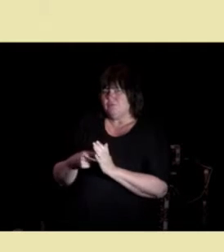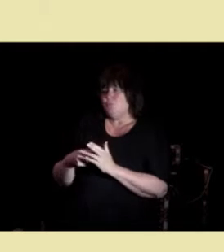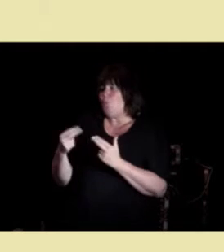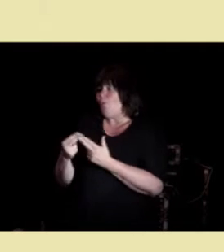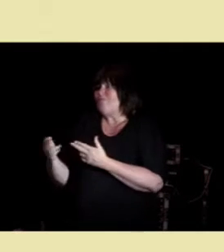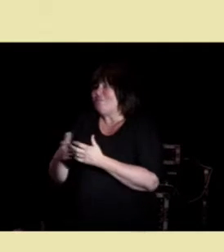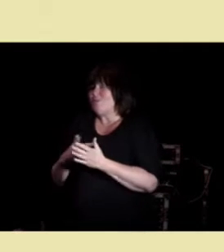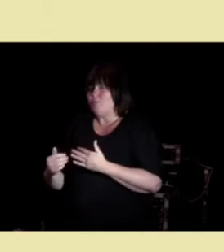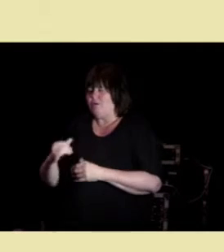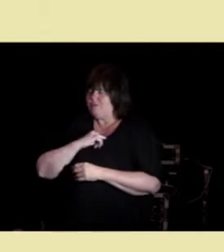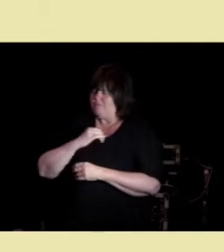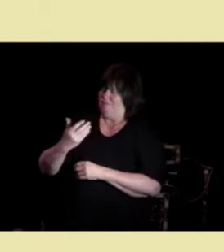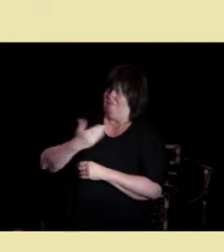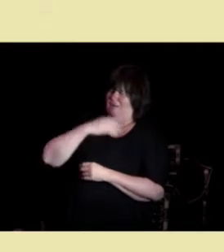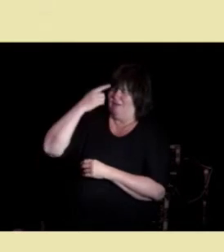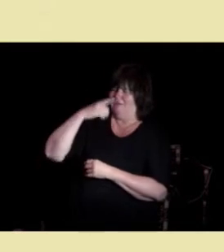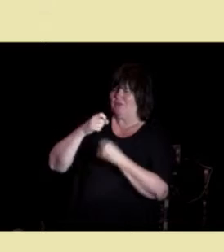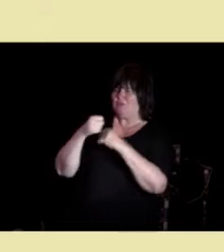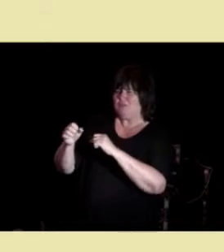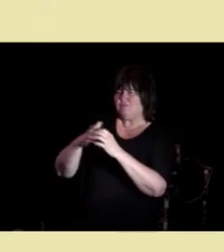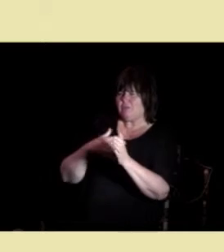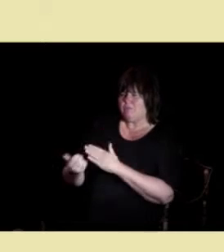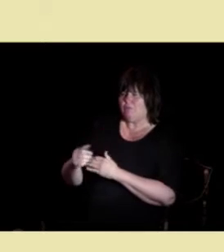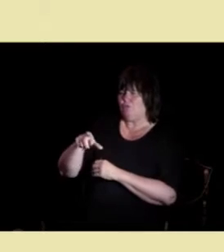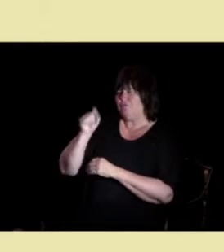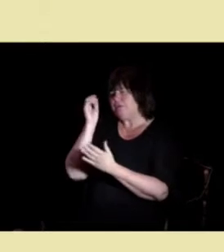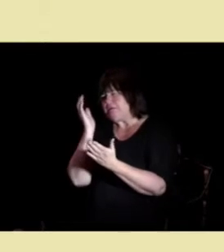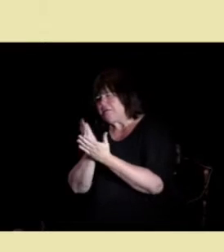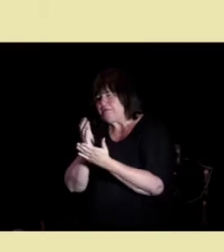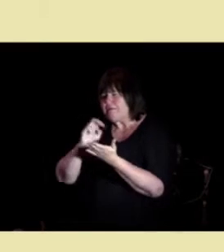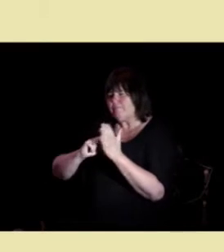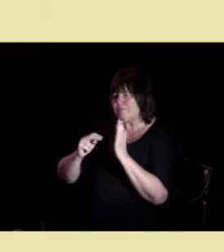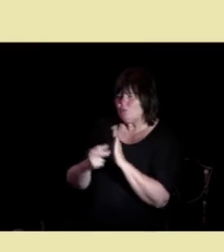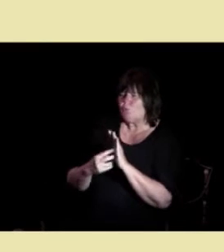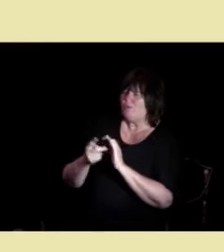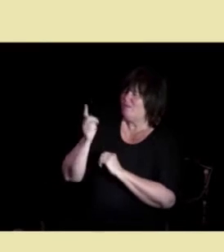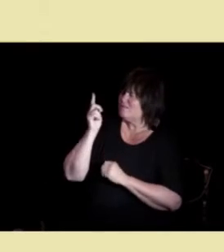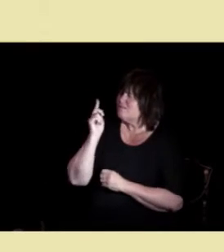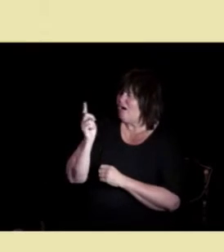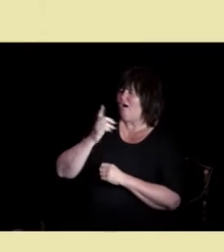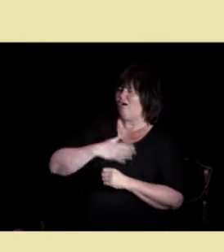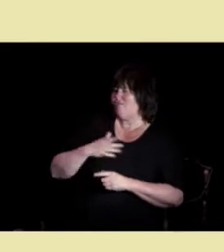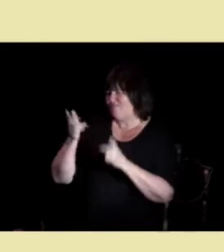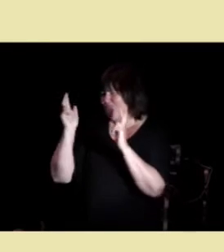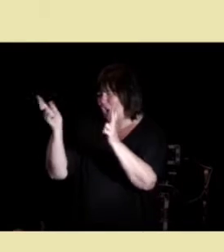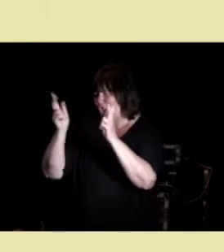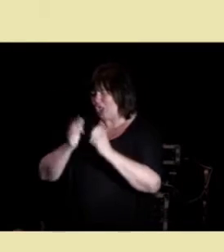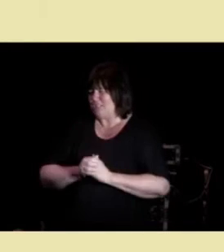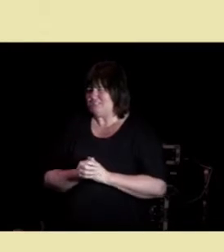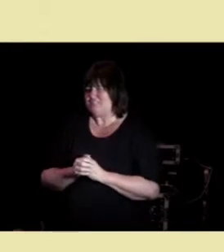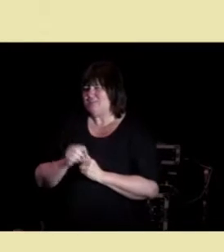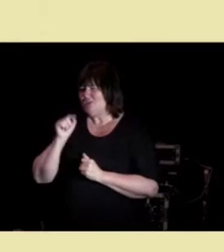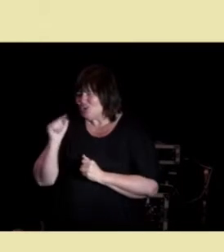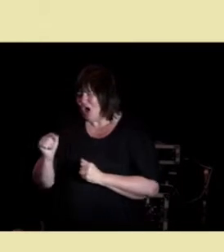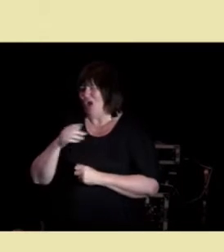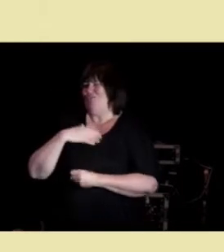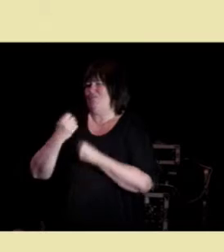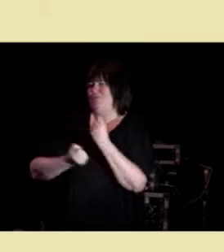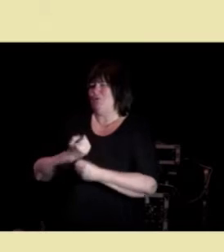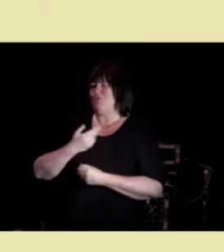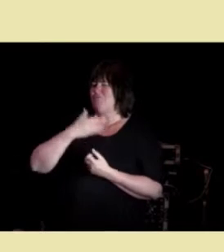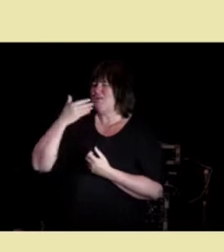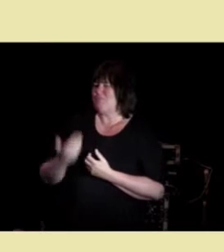veldig god i å drive terapi, og finner den rette metoden, så vil vi lykkes. Da vil vi gjøre det veldig bra.